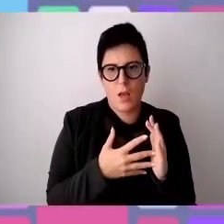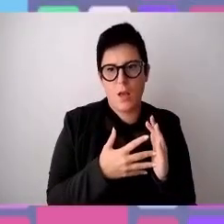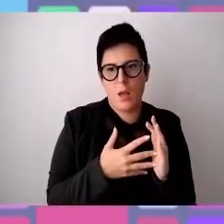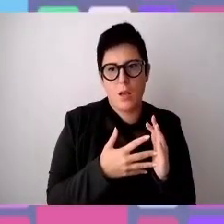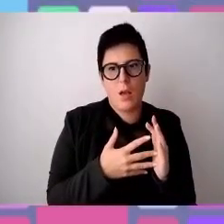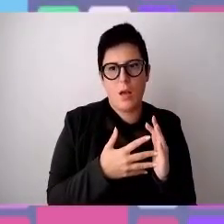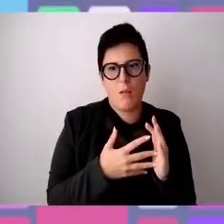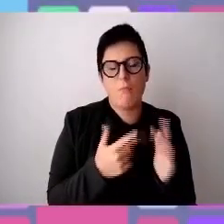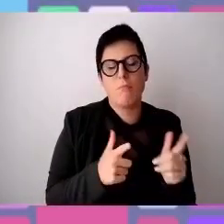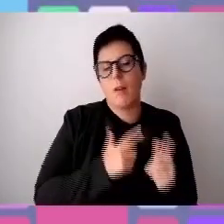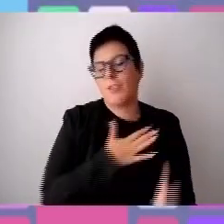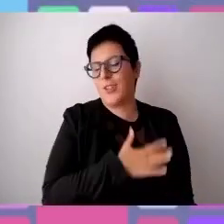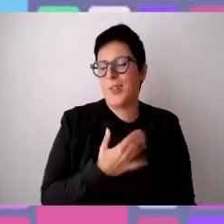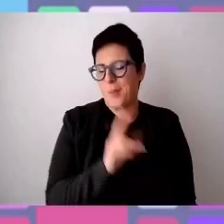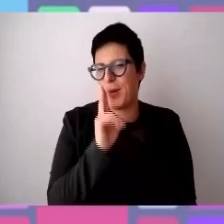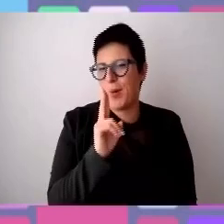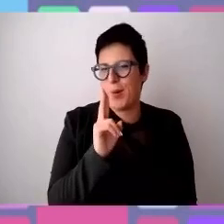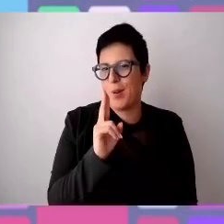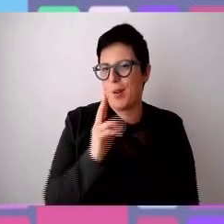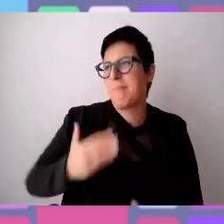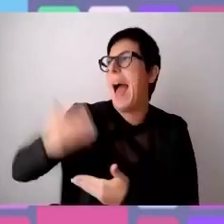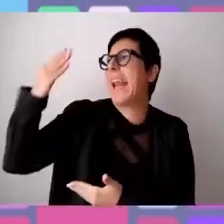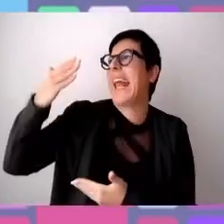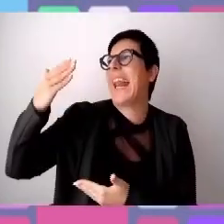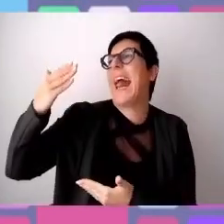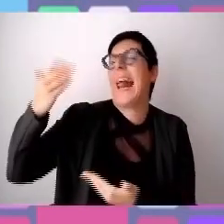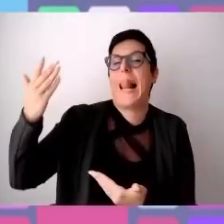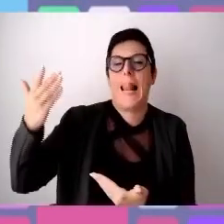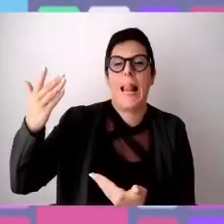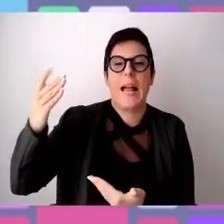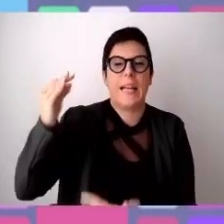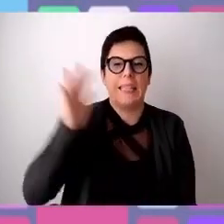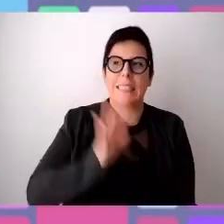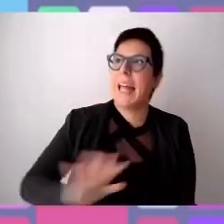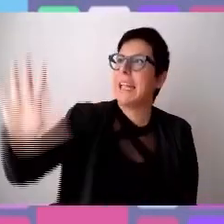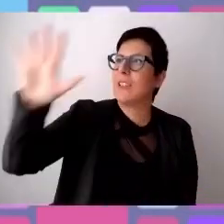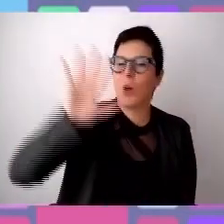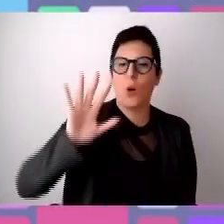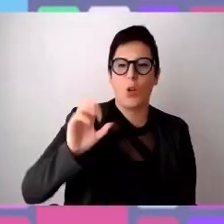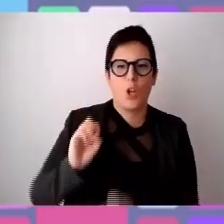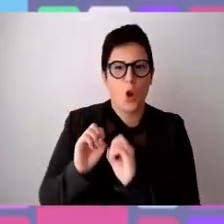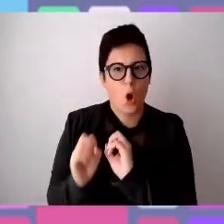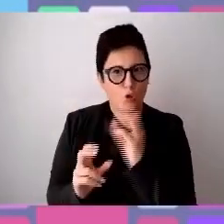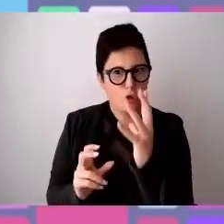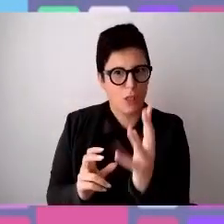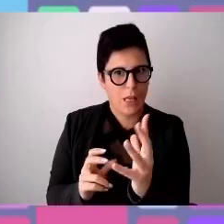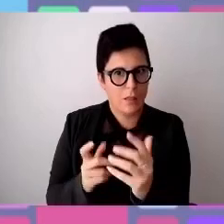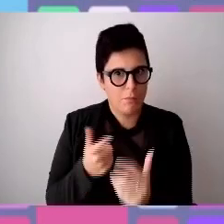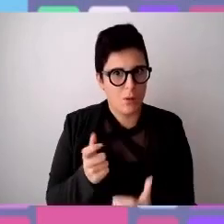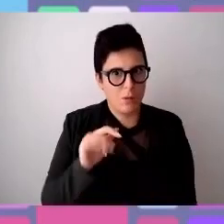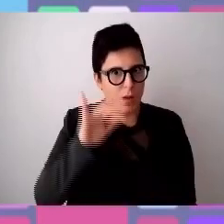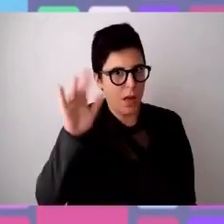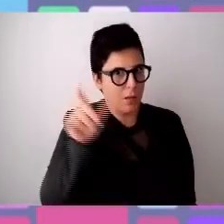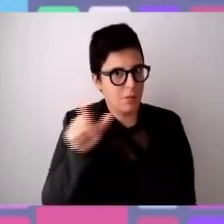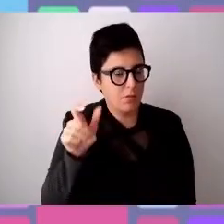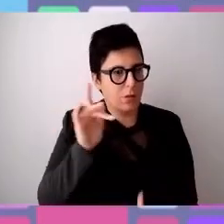sicuramente più soddisfacente ovviamente barriere architettoniche parliamo dei territori nostri occidentali perché se andiamo in posti dove non c'è niente lì